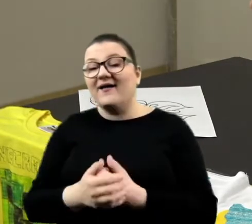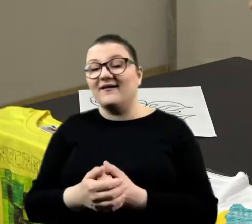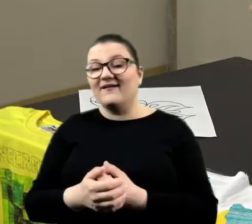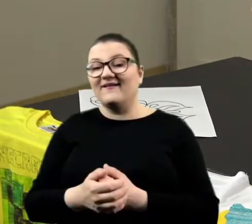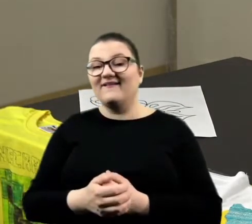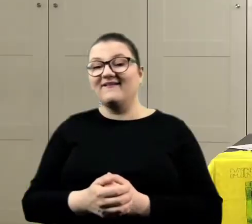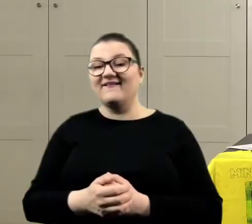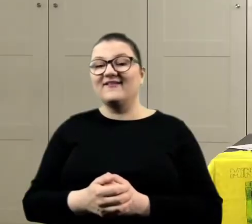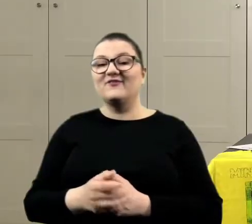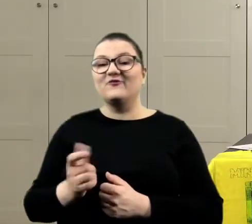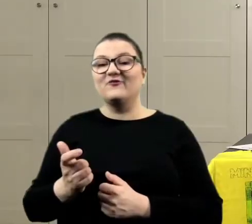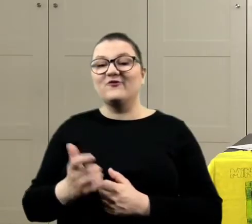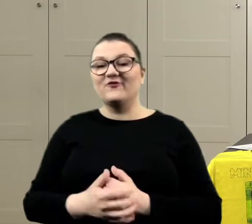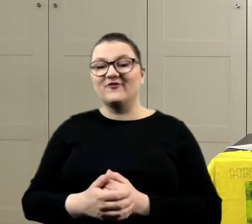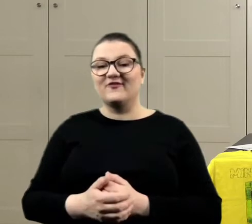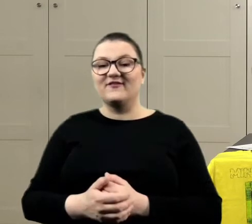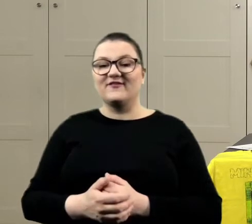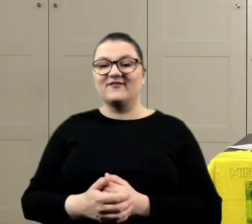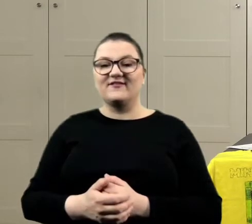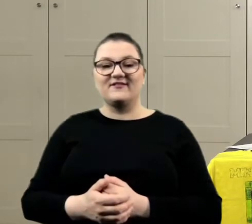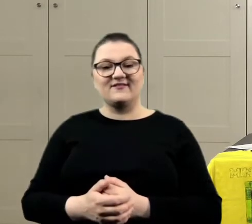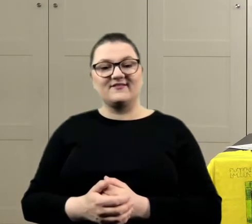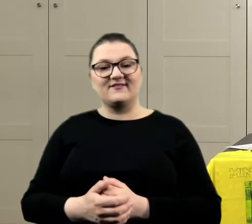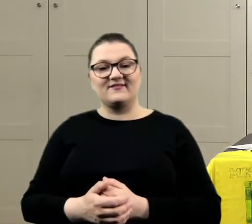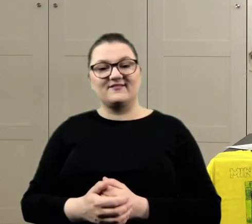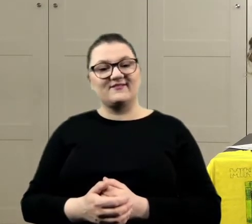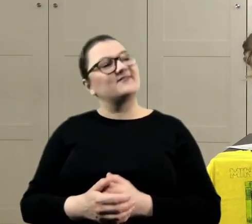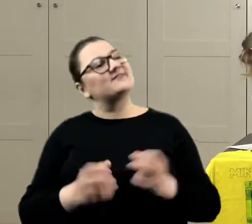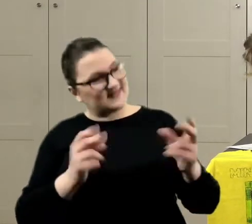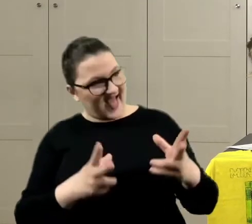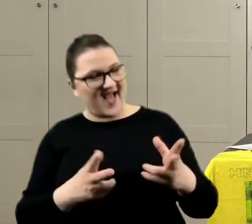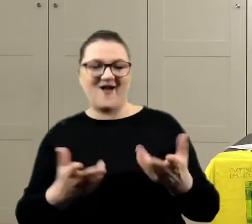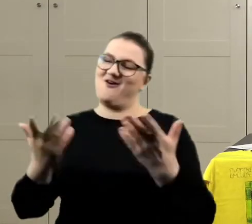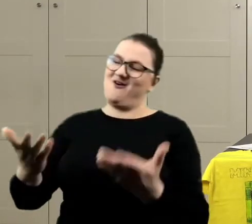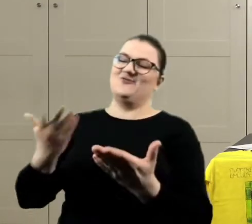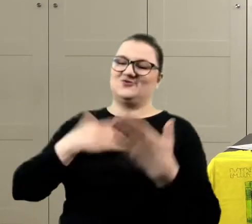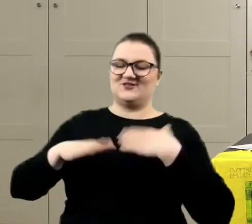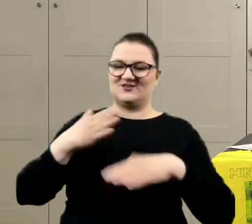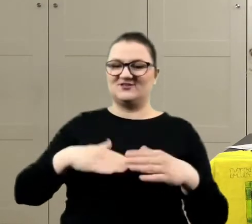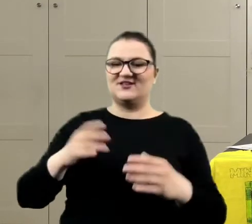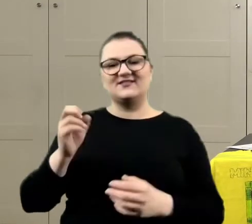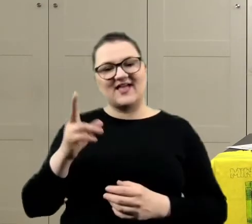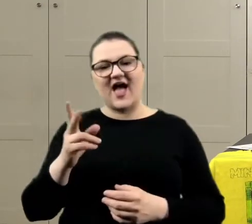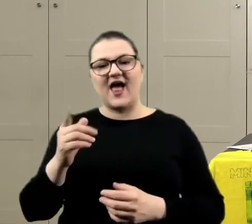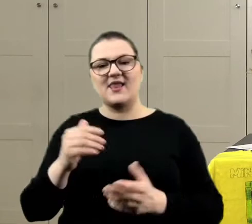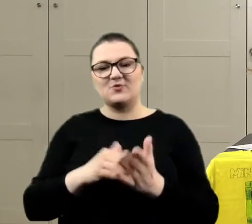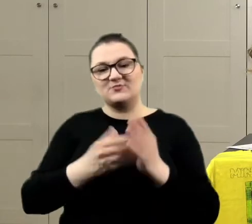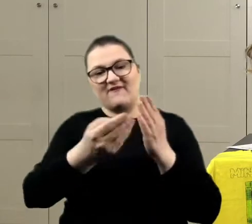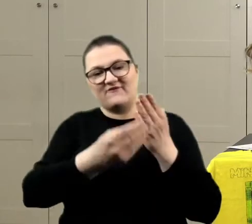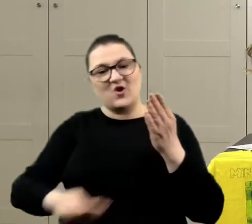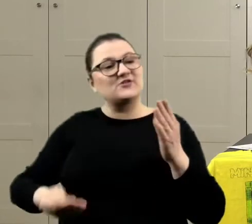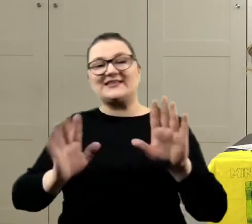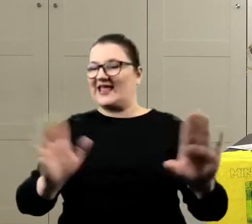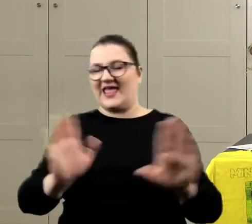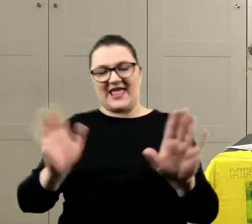Co? Odwrócimy. Tak. No to cieszę się. Tylko trzeba wyjąć? Nie, na razie słuchajcie, nie